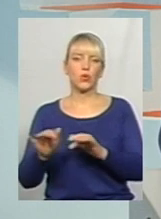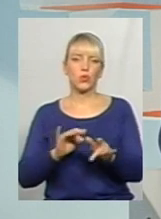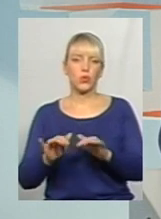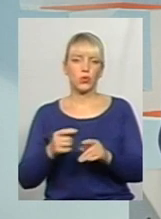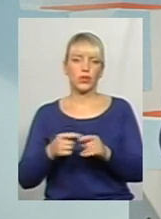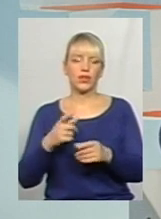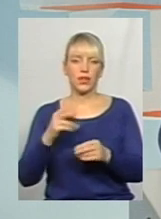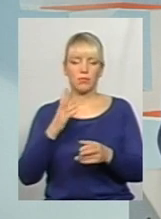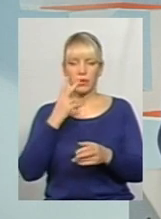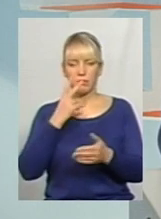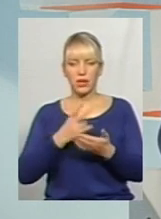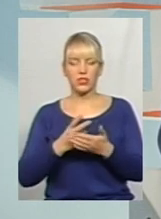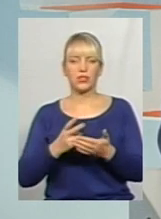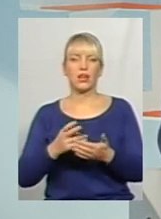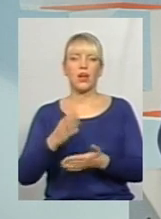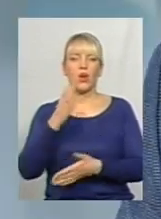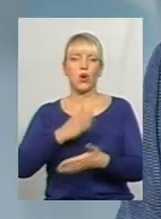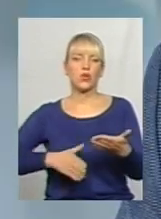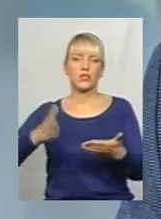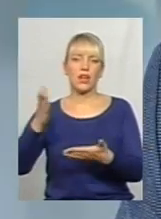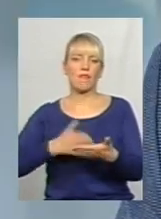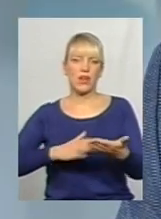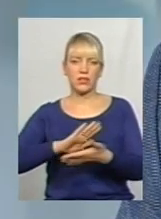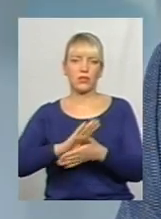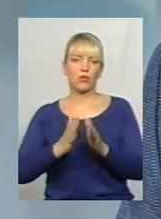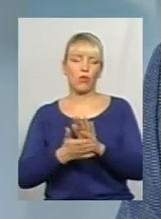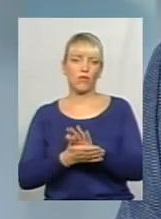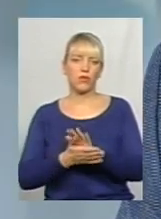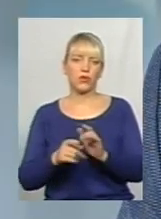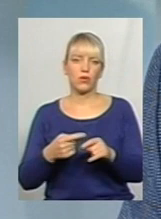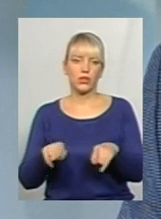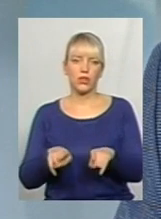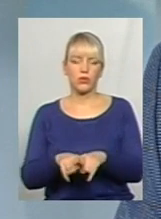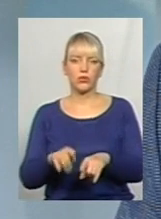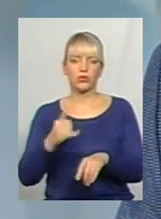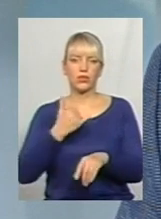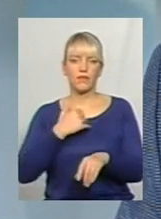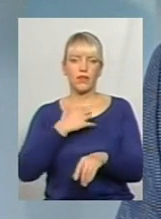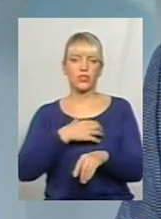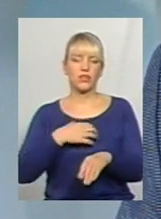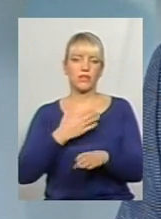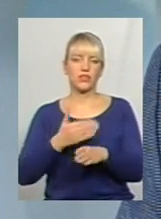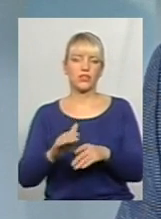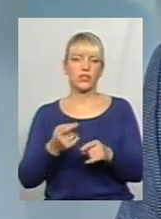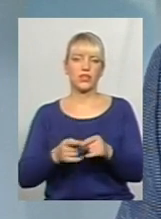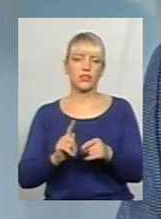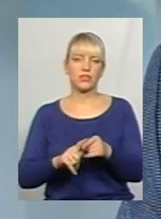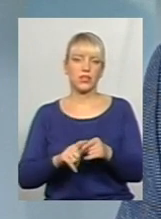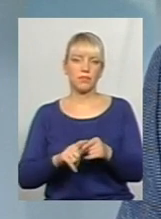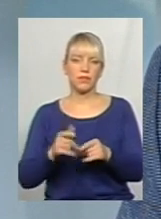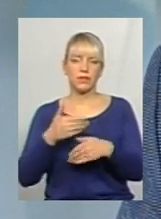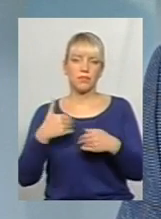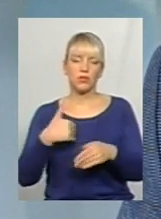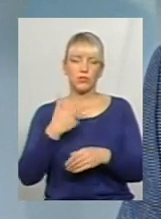договору з перевізником. Також врахована немало важлива частина – це ми